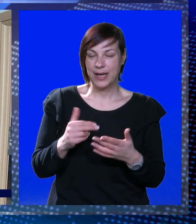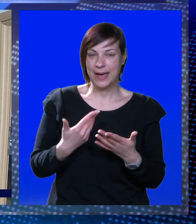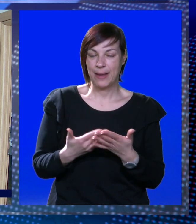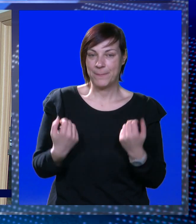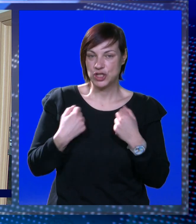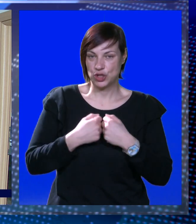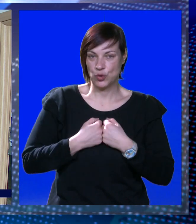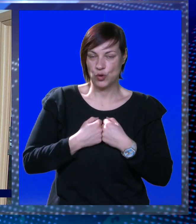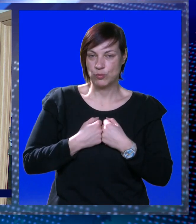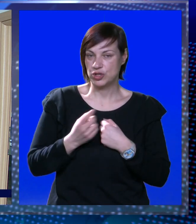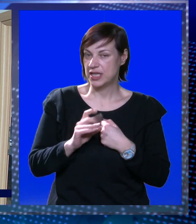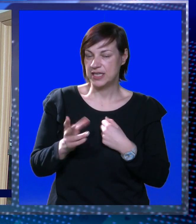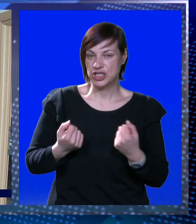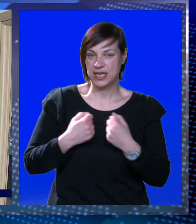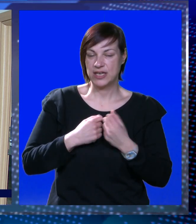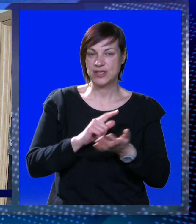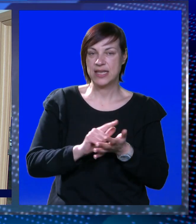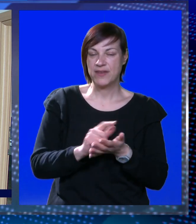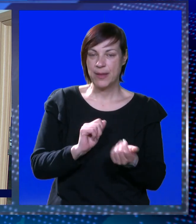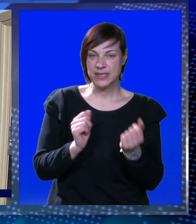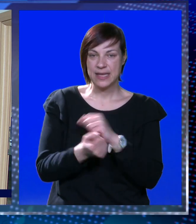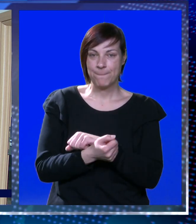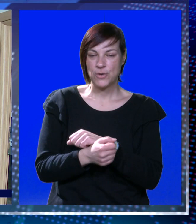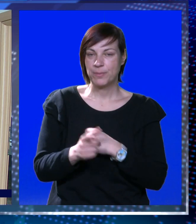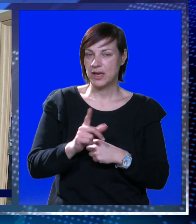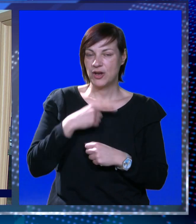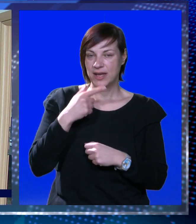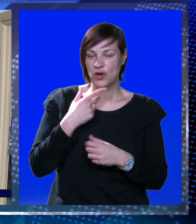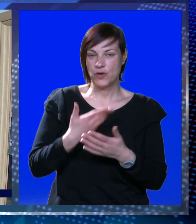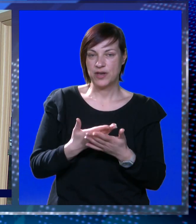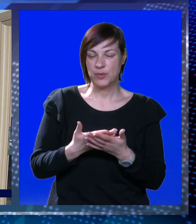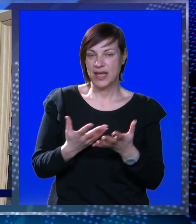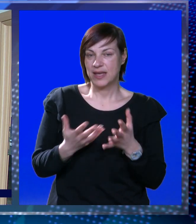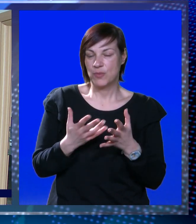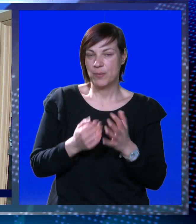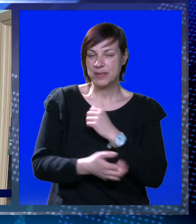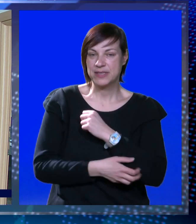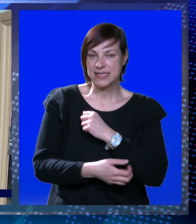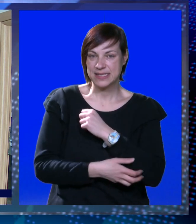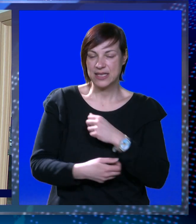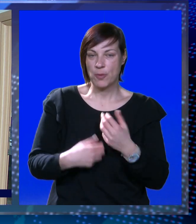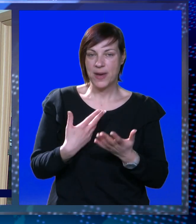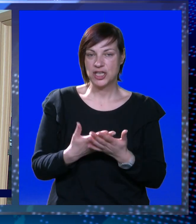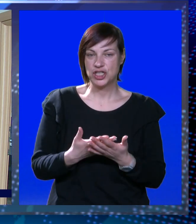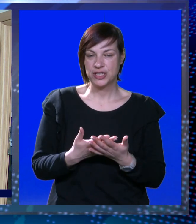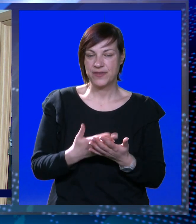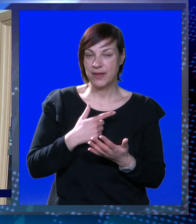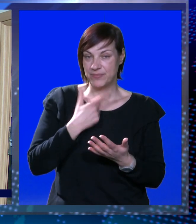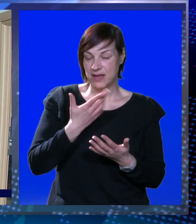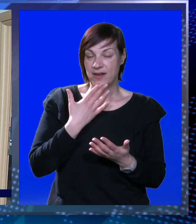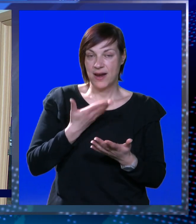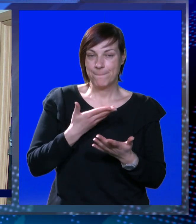nema što obući, baš da ništa ne nosi. Vrijeme se promijenilo, ne govorimo više o nekakvim oblicima siromaštva na takav način.